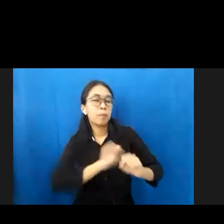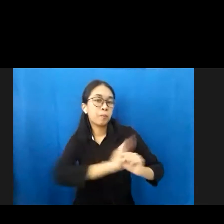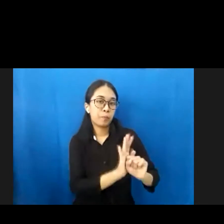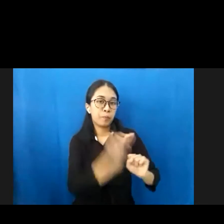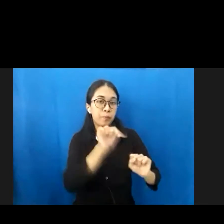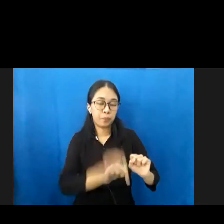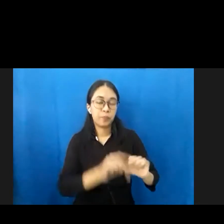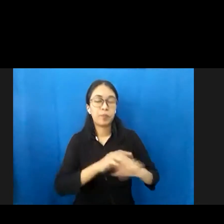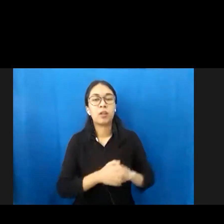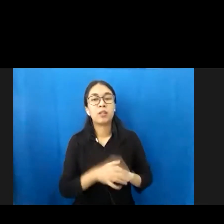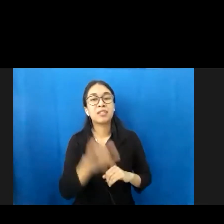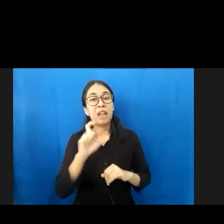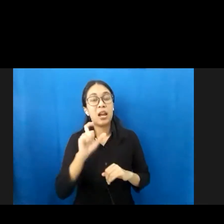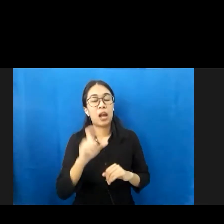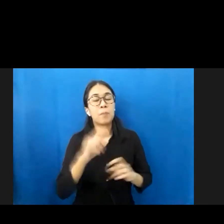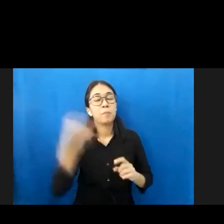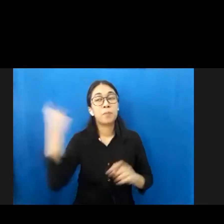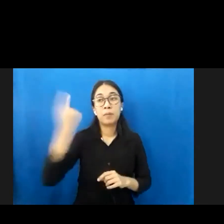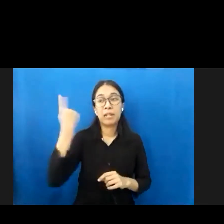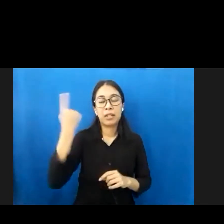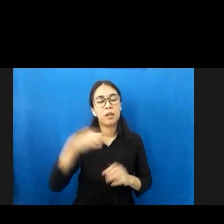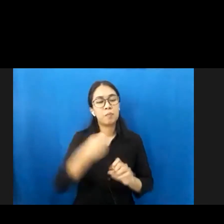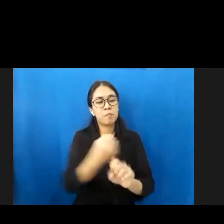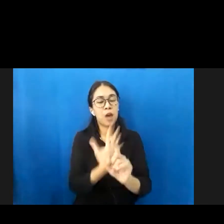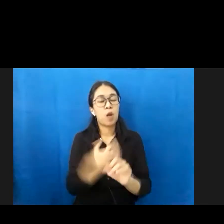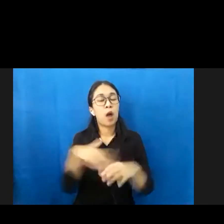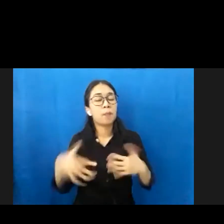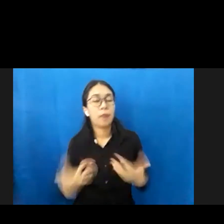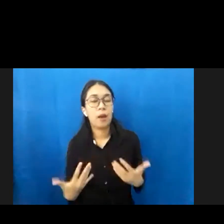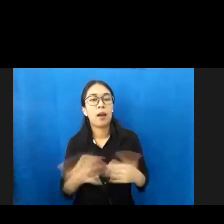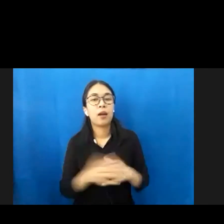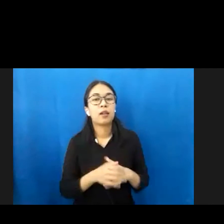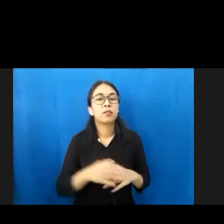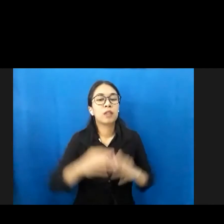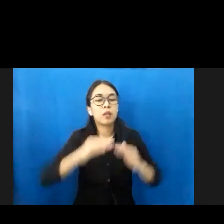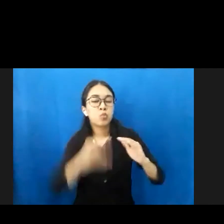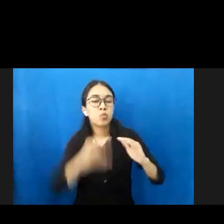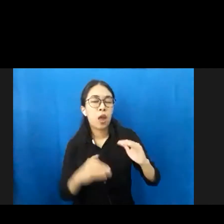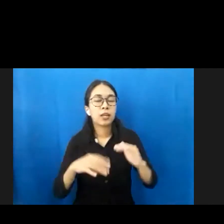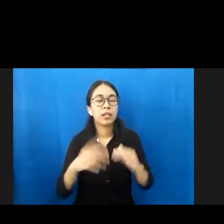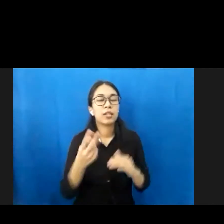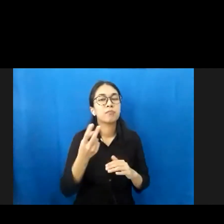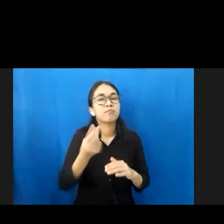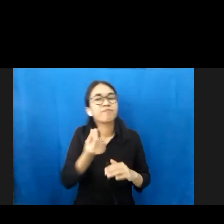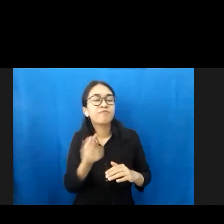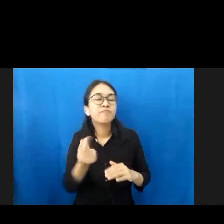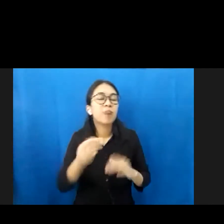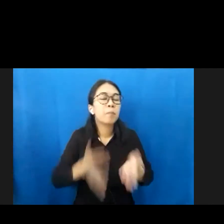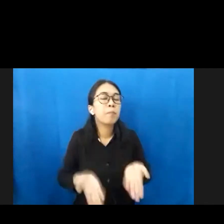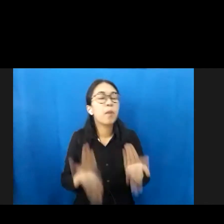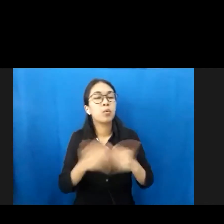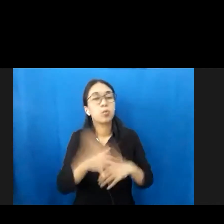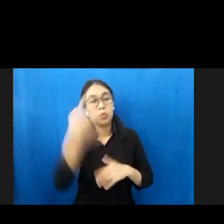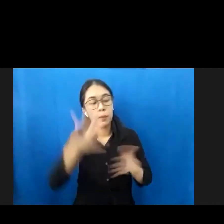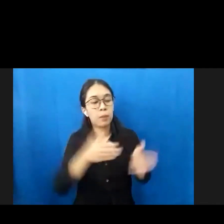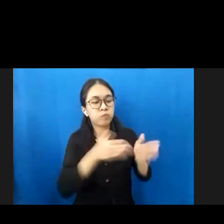salah satu strategi pemerintah yang paling berpengaruh adalah recusing anggaran pembangunan yang dialokasikan untuk berbagai bentuk